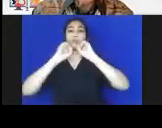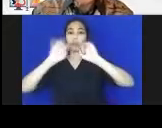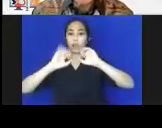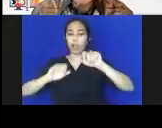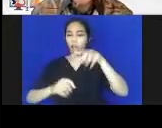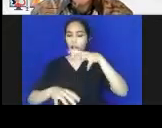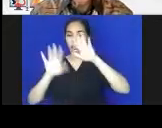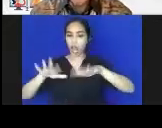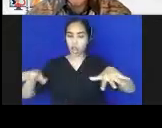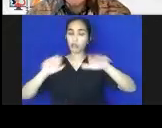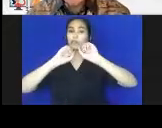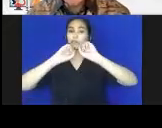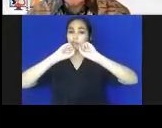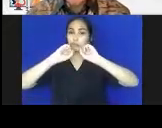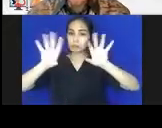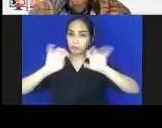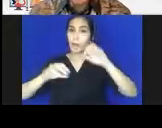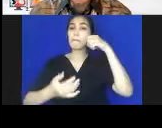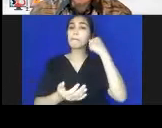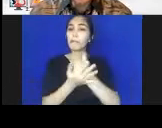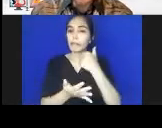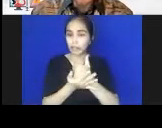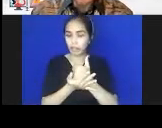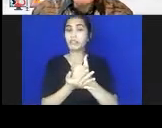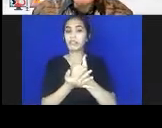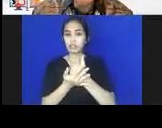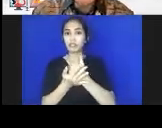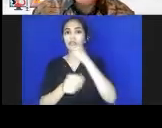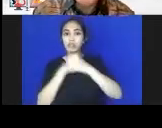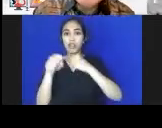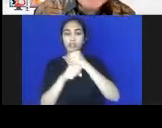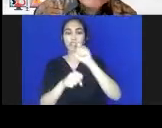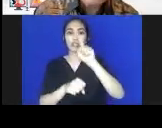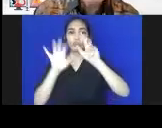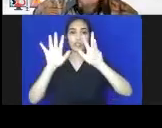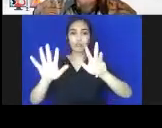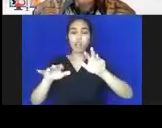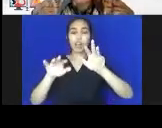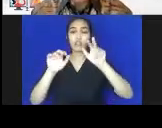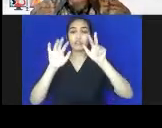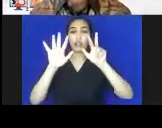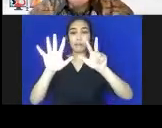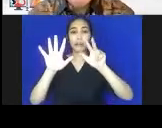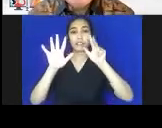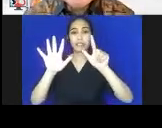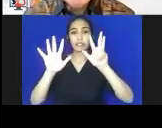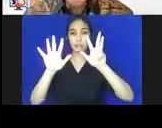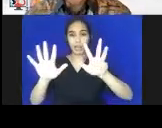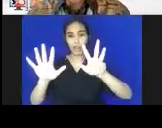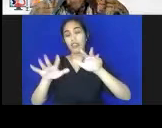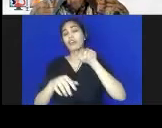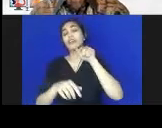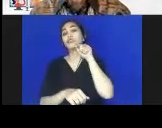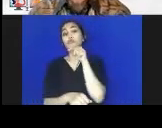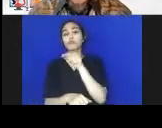konvensi tentang hak anak ini pada tahun 1989, dan kita bagian dari penandatangannya, Presiden